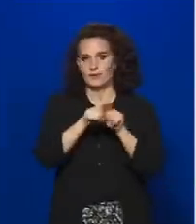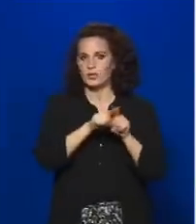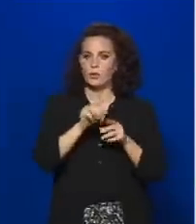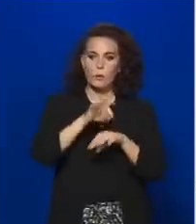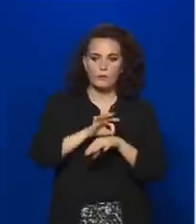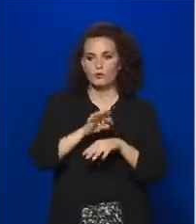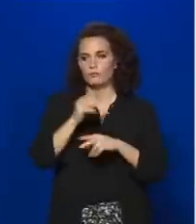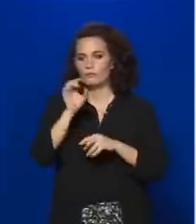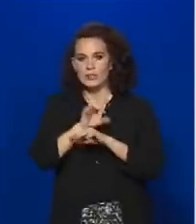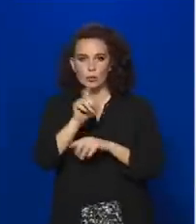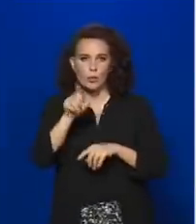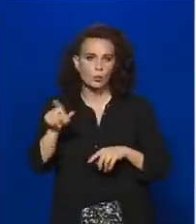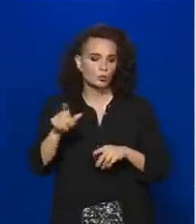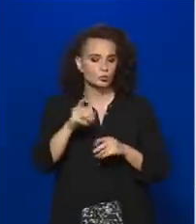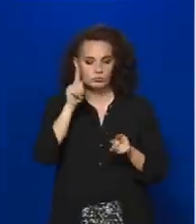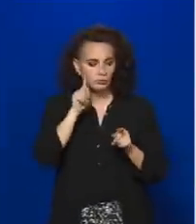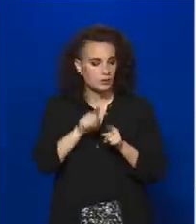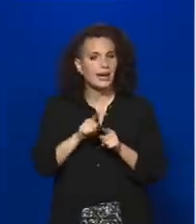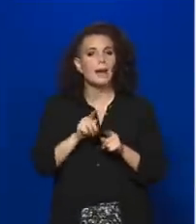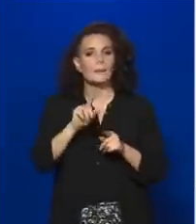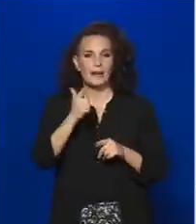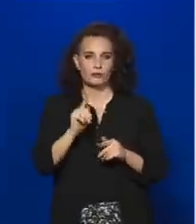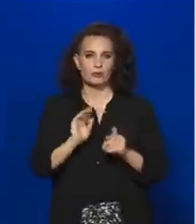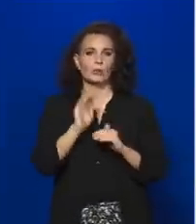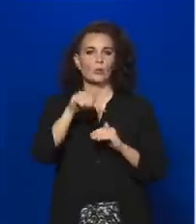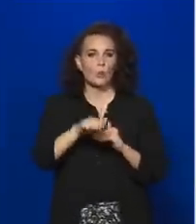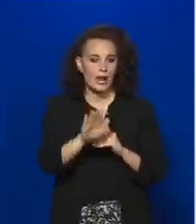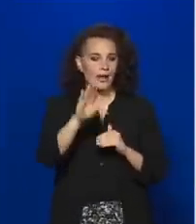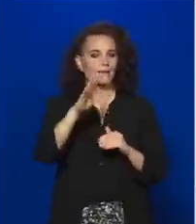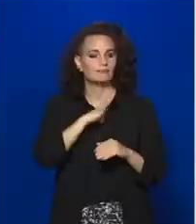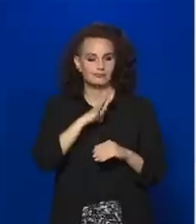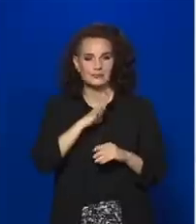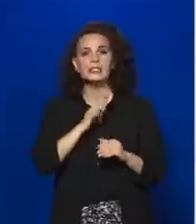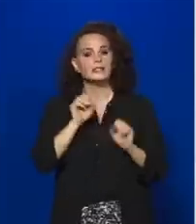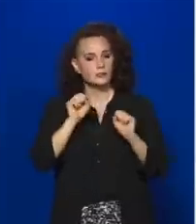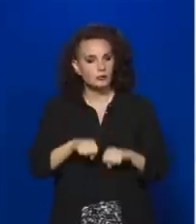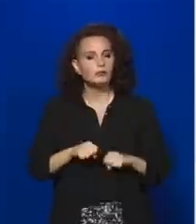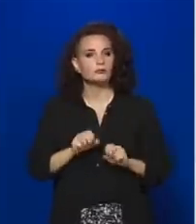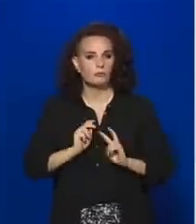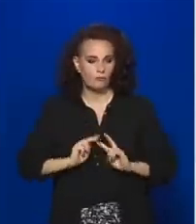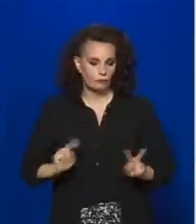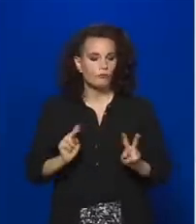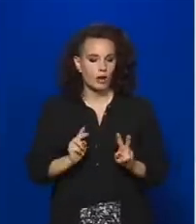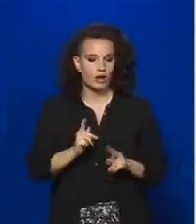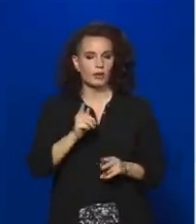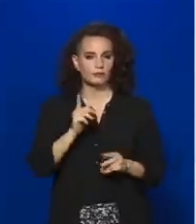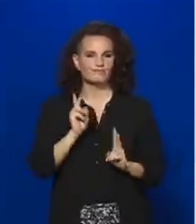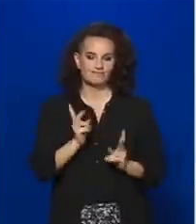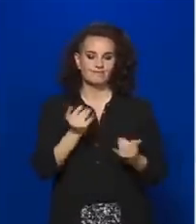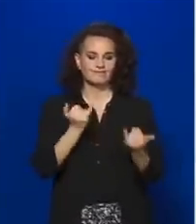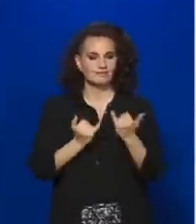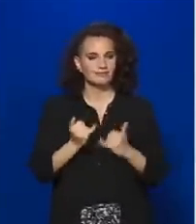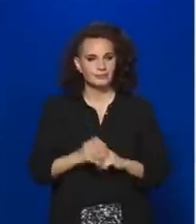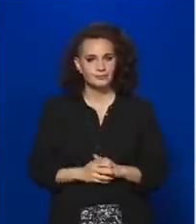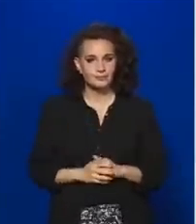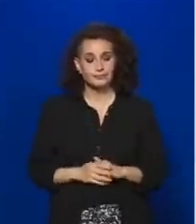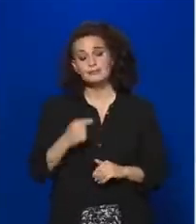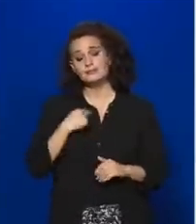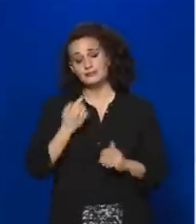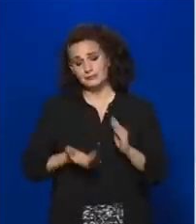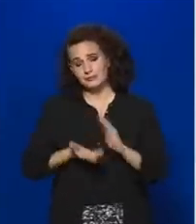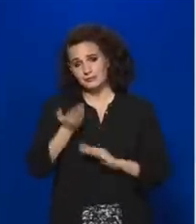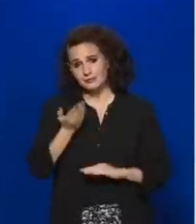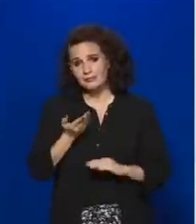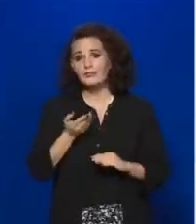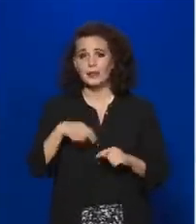hogy egy második hullám veszélye az komoly. Ráadásul azt is már többször említettük, mi is és mások is elmondták, hogy